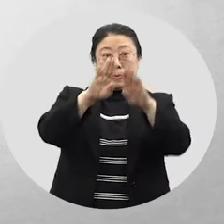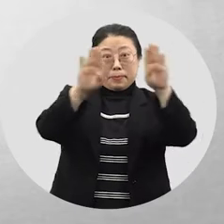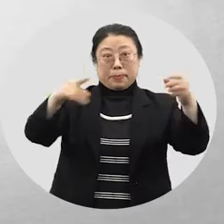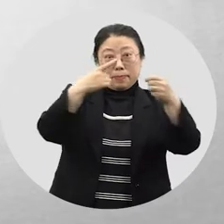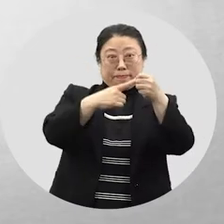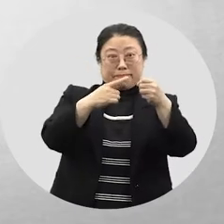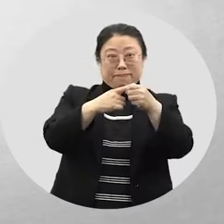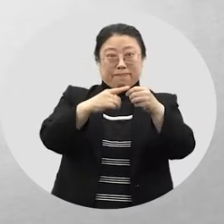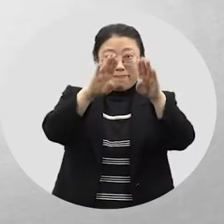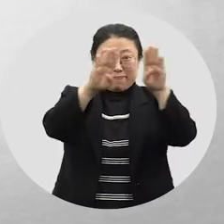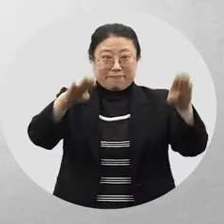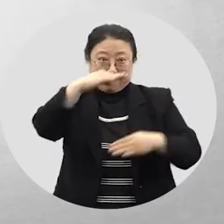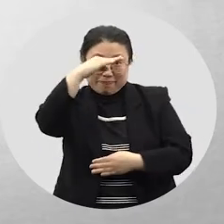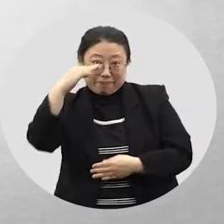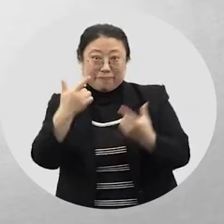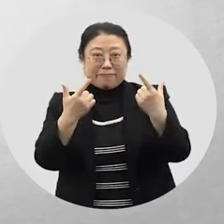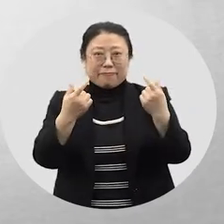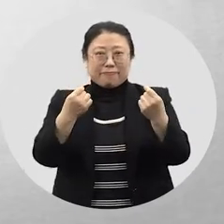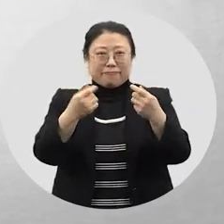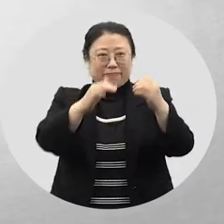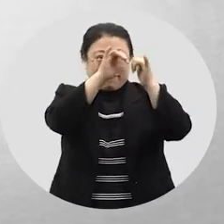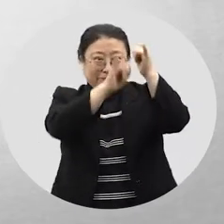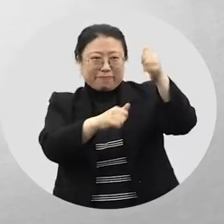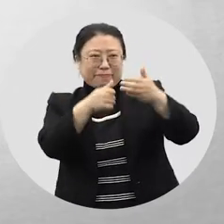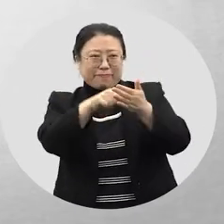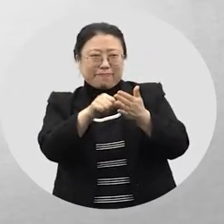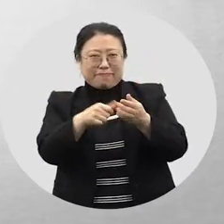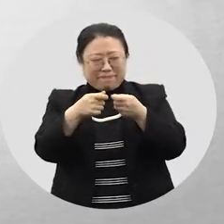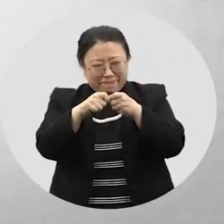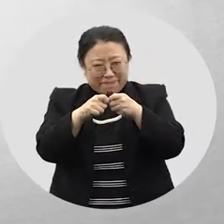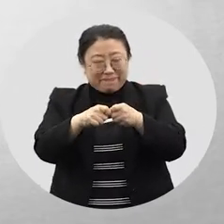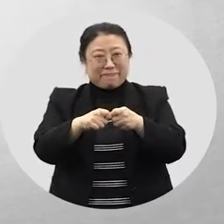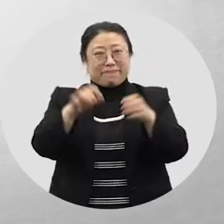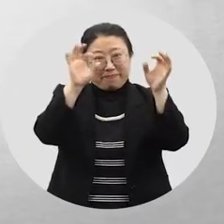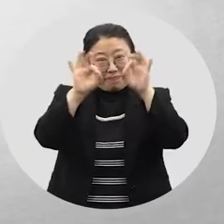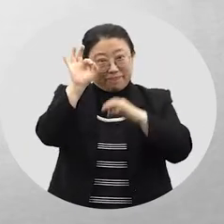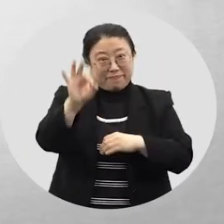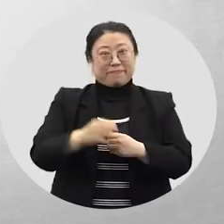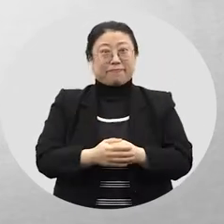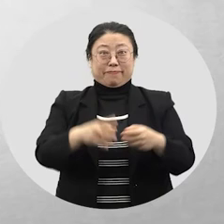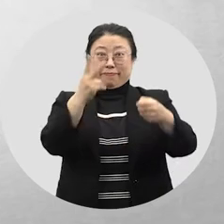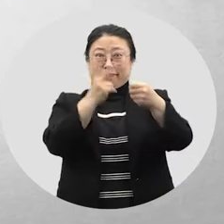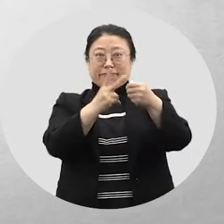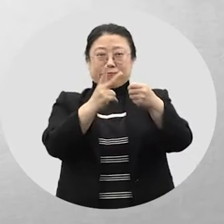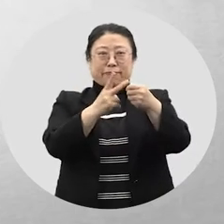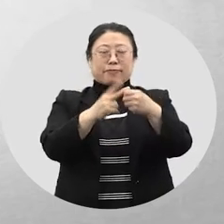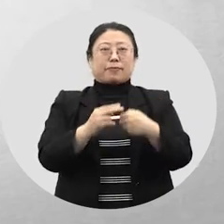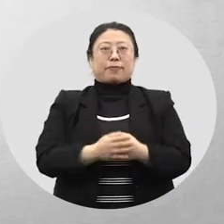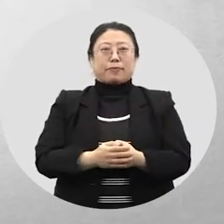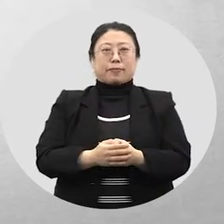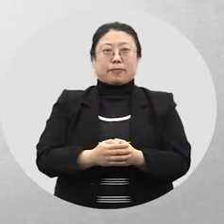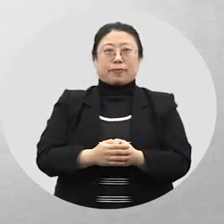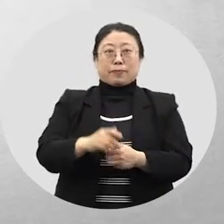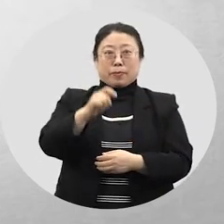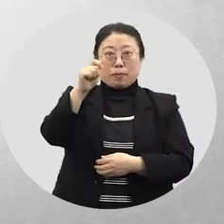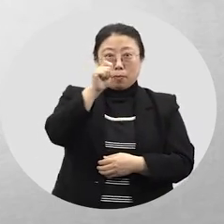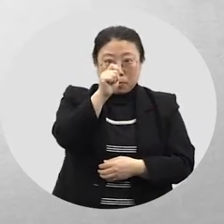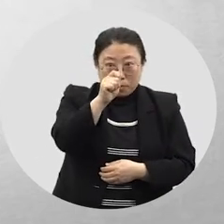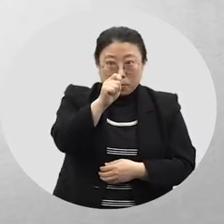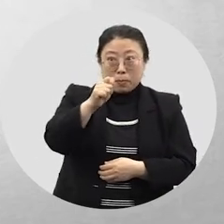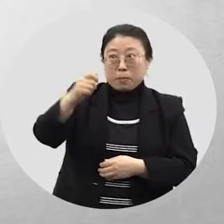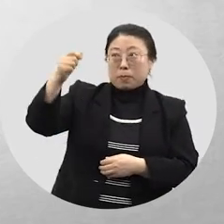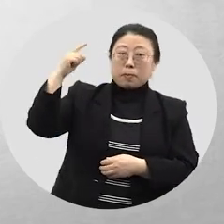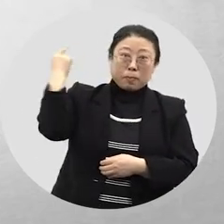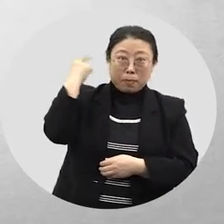박물관에서 관람하는 것처럼 유물들을 꼼꼼하게 살펴보세요. 둘, 화면에 돋보기나